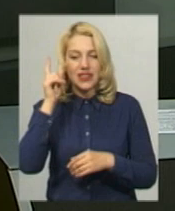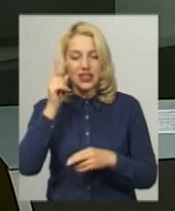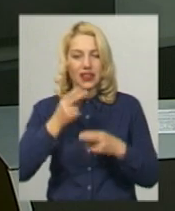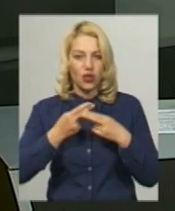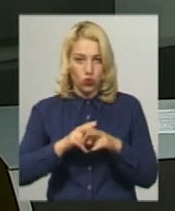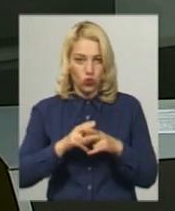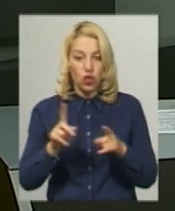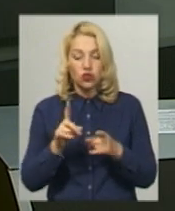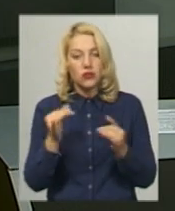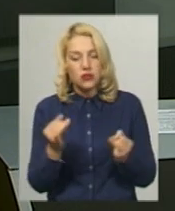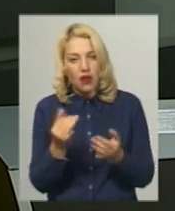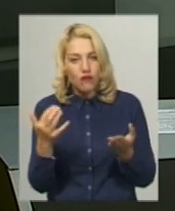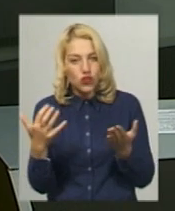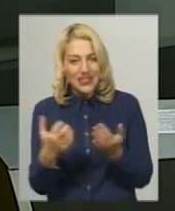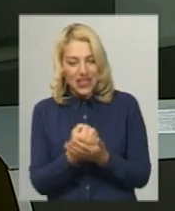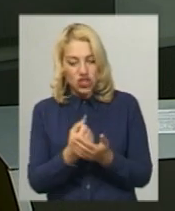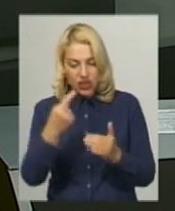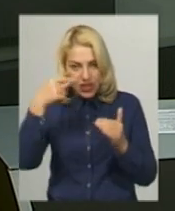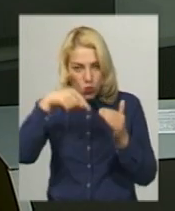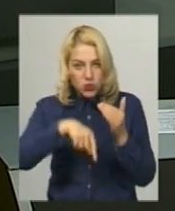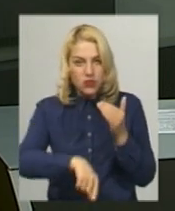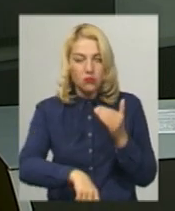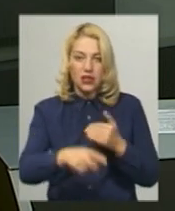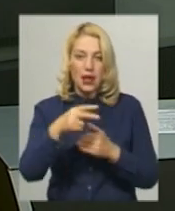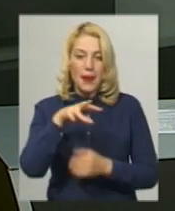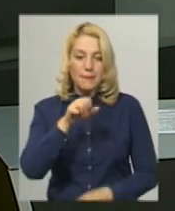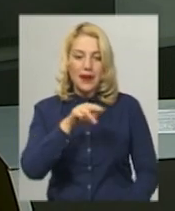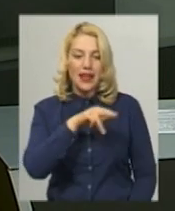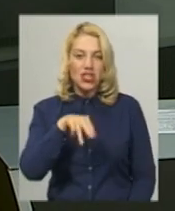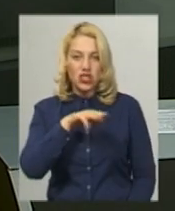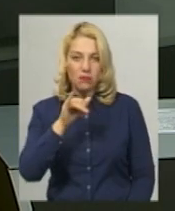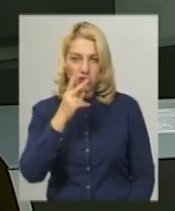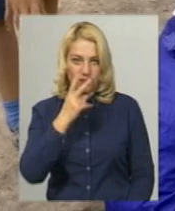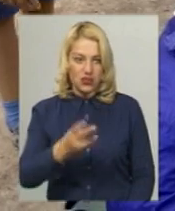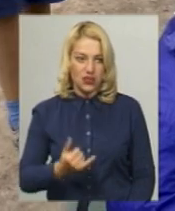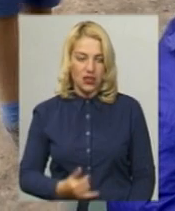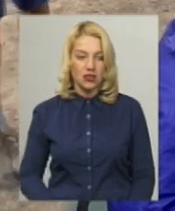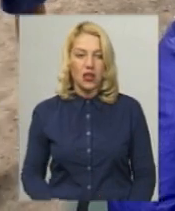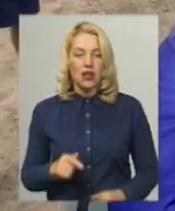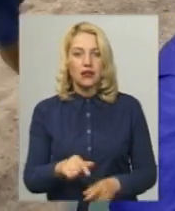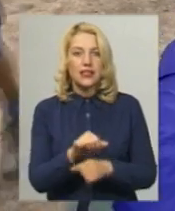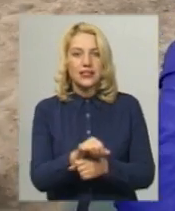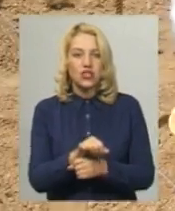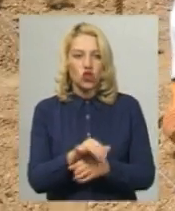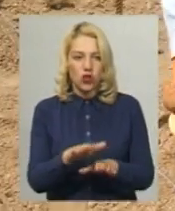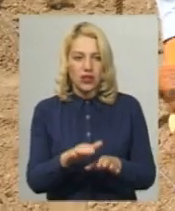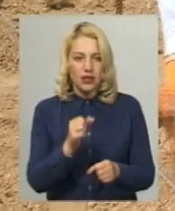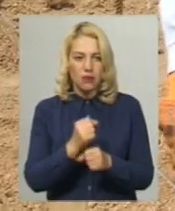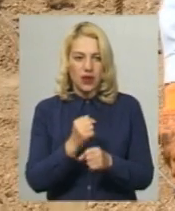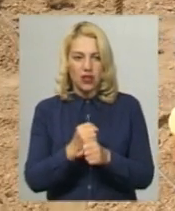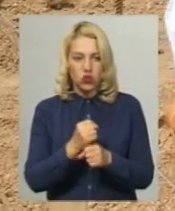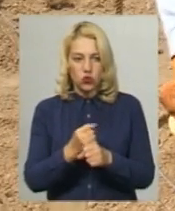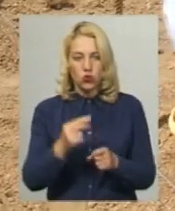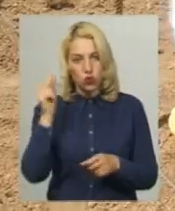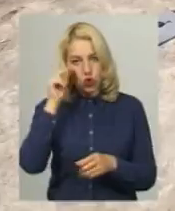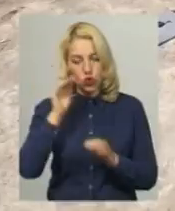музею знайшли археологи в земних надрах Меджибожа, дивіться у сюжеті. На цій стоянці працюють школярі археологічного гуртка